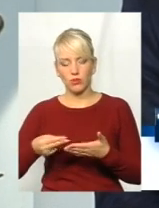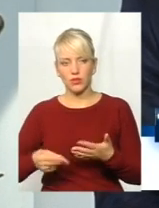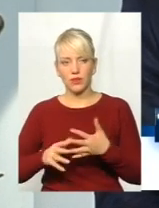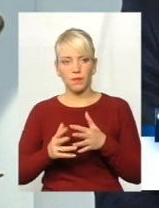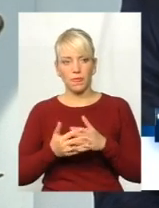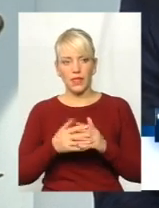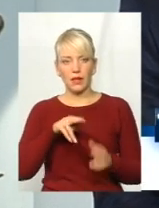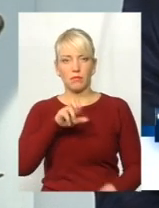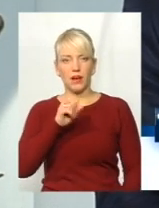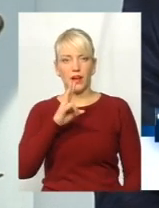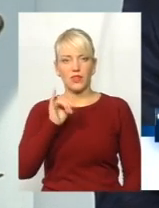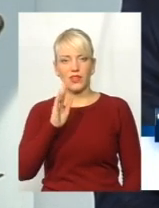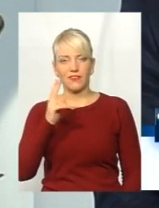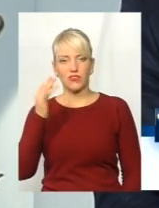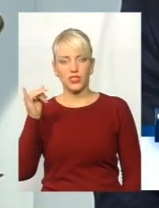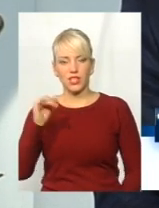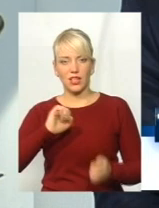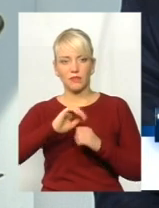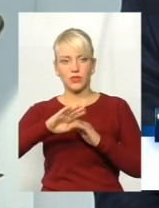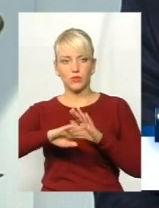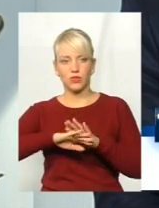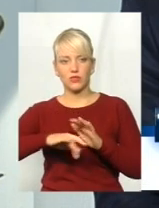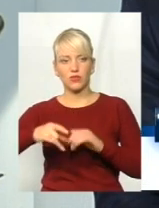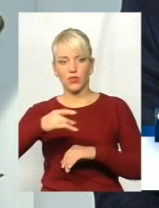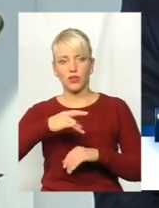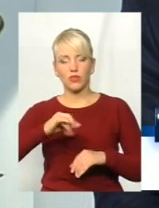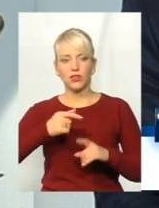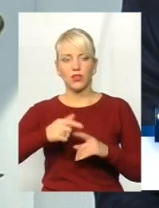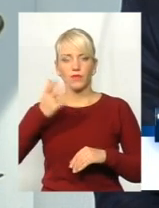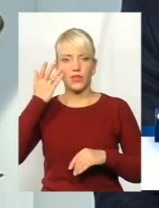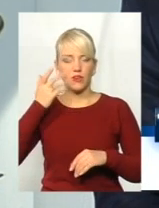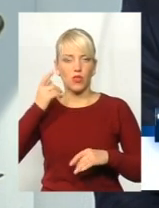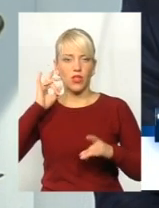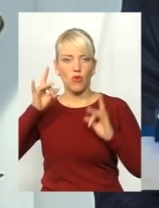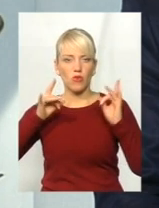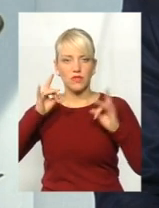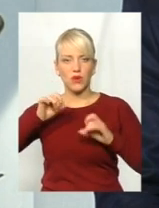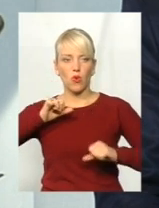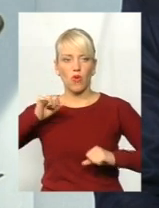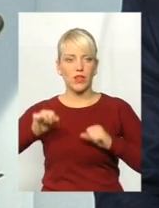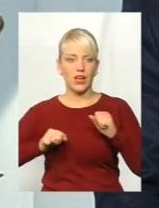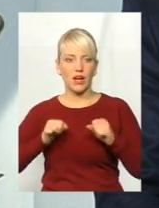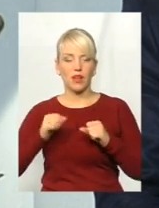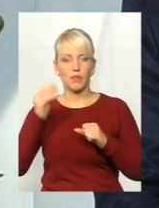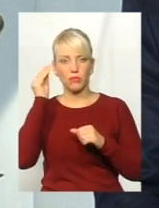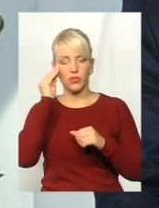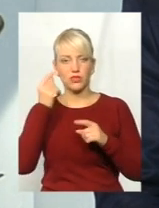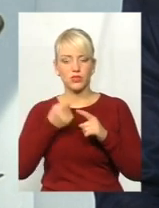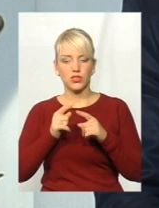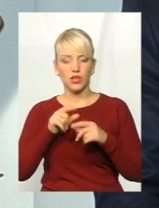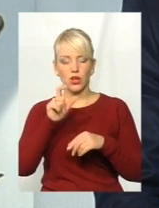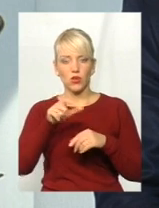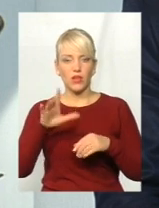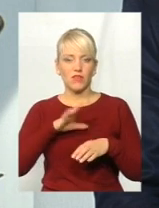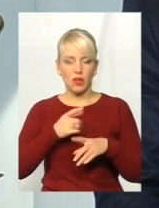села Панівці, Кам'янсбудійського району. І саме коли озвучив колега позицію цих людей, вона була